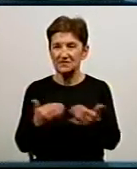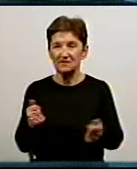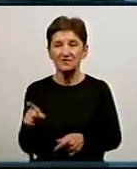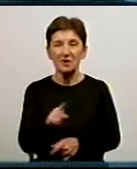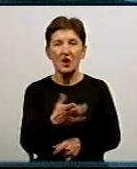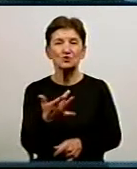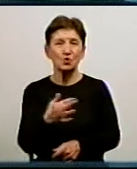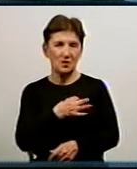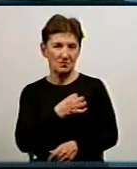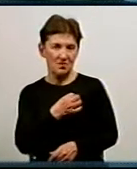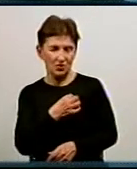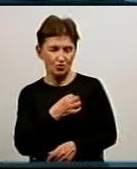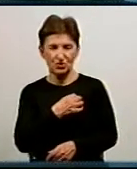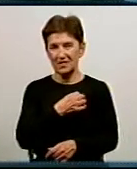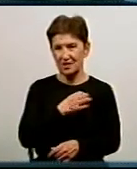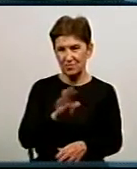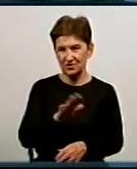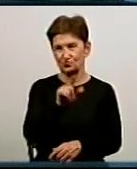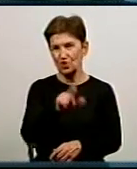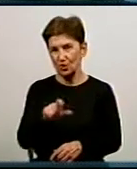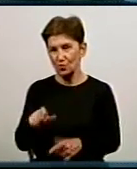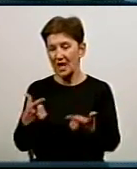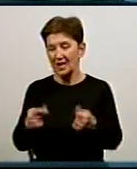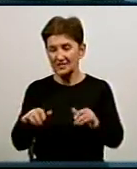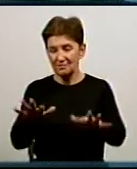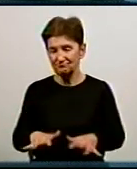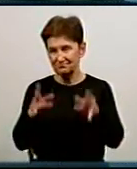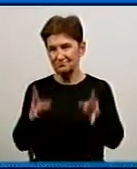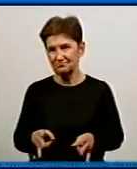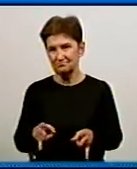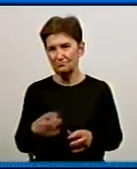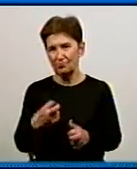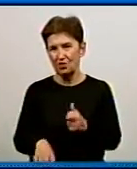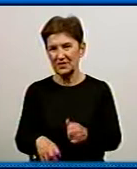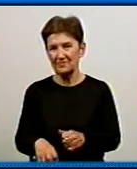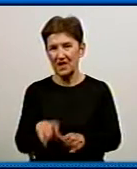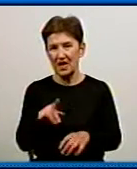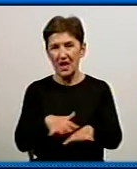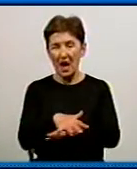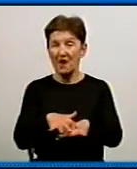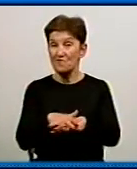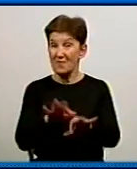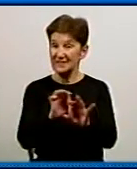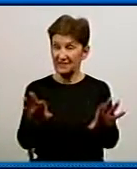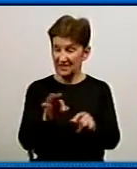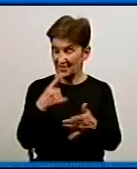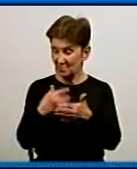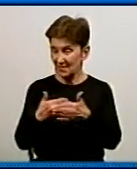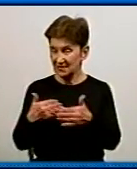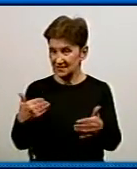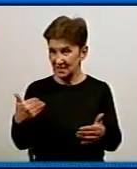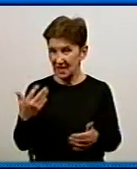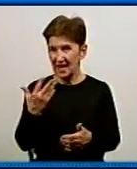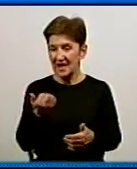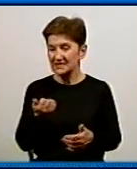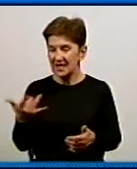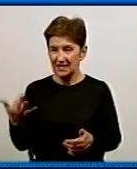байдужі чи не байдужі мешканці того району, де стався порив. В засобах масової інформації напередодні, кілька днів тому,